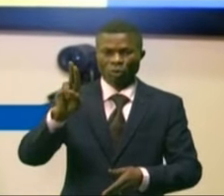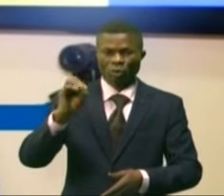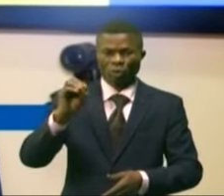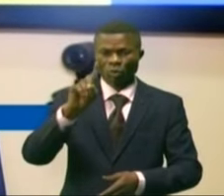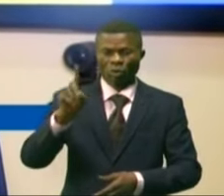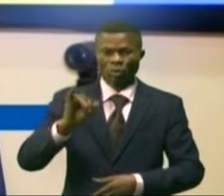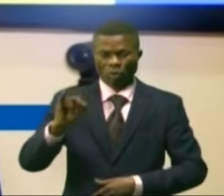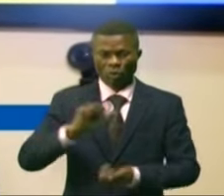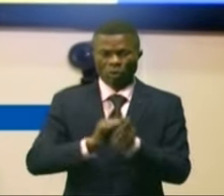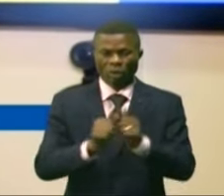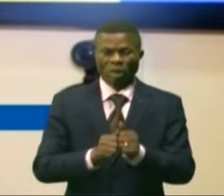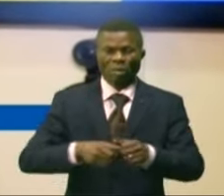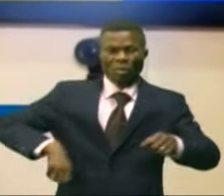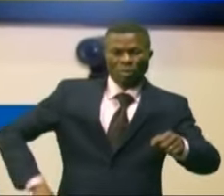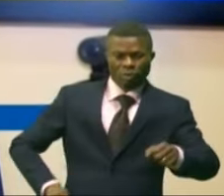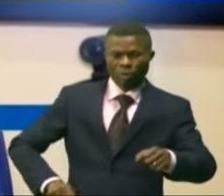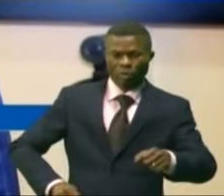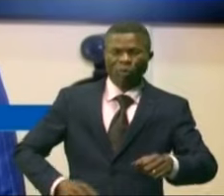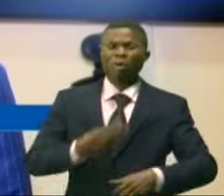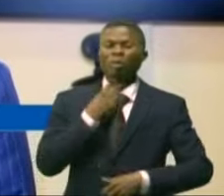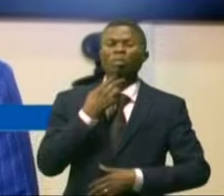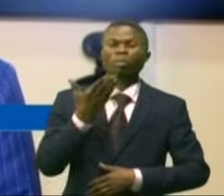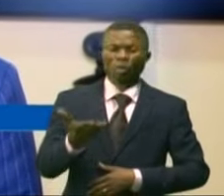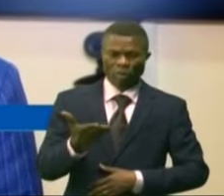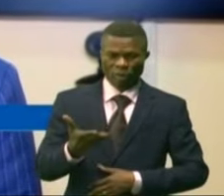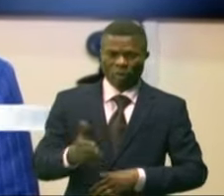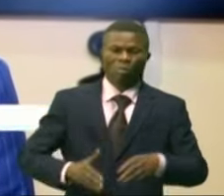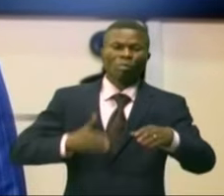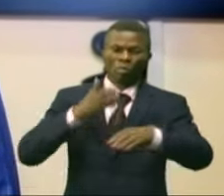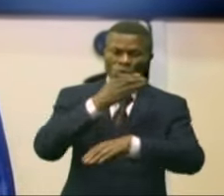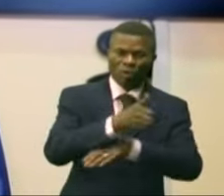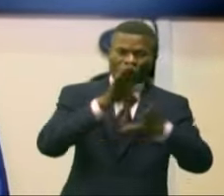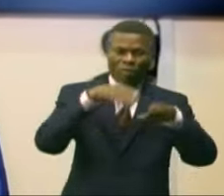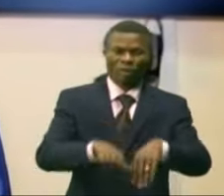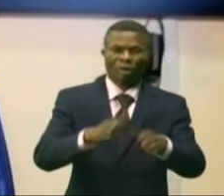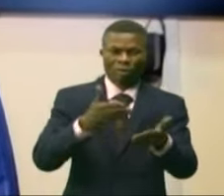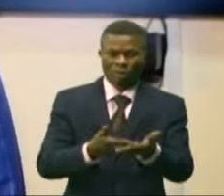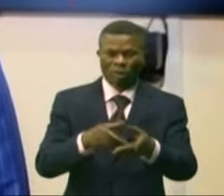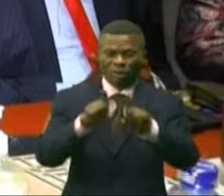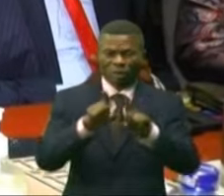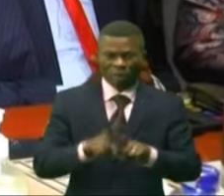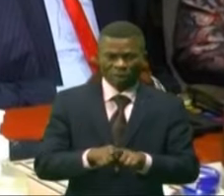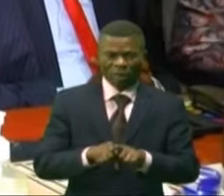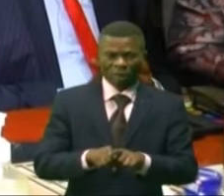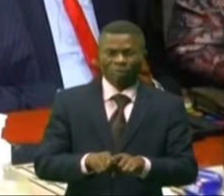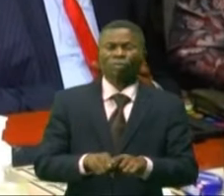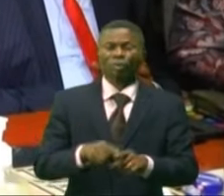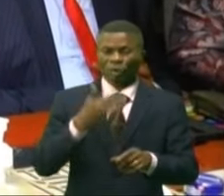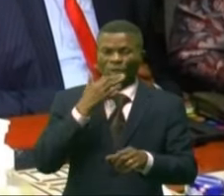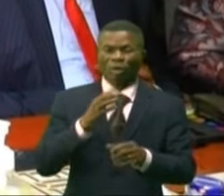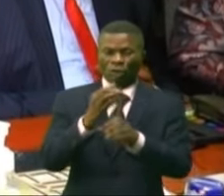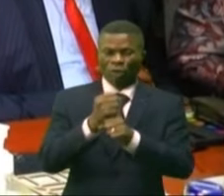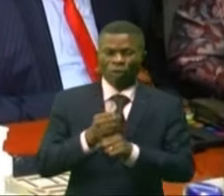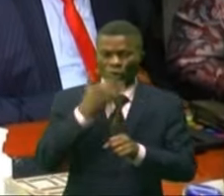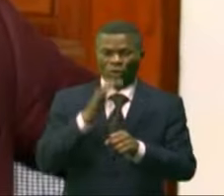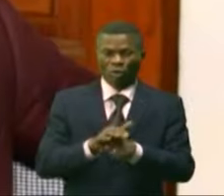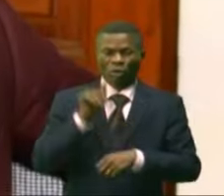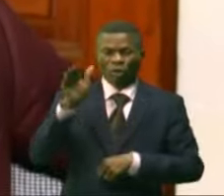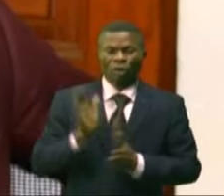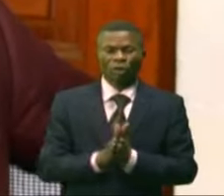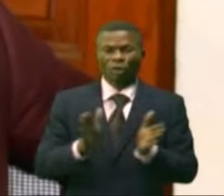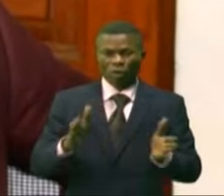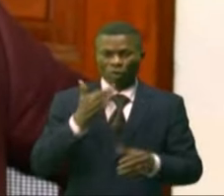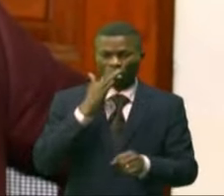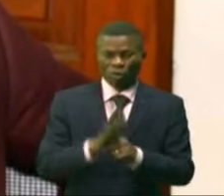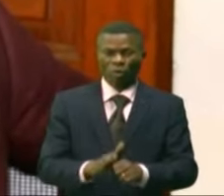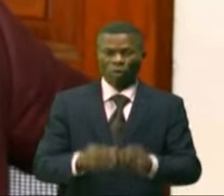un problème des bacs qui se posent au niveau de Luosi, et que nous avons été rassurés. L'administration général nous a dit que